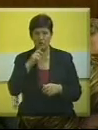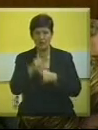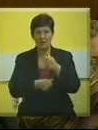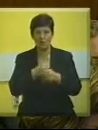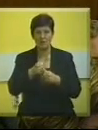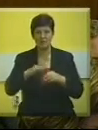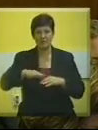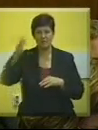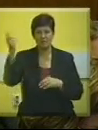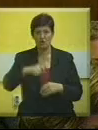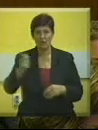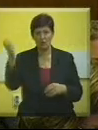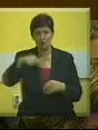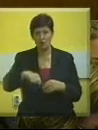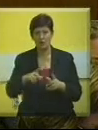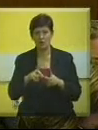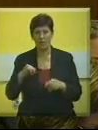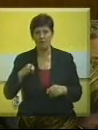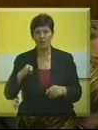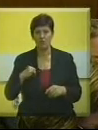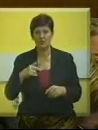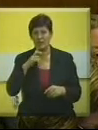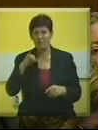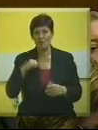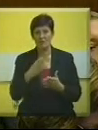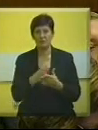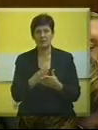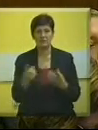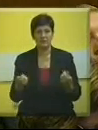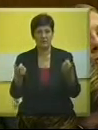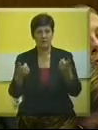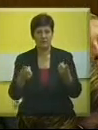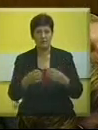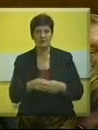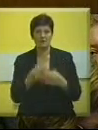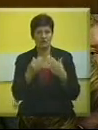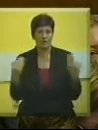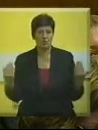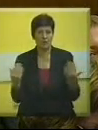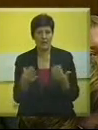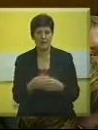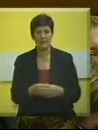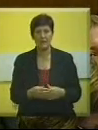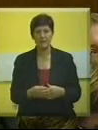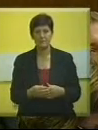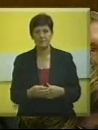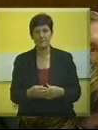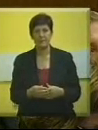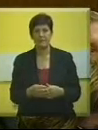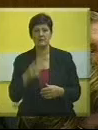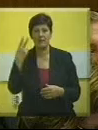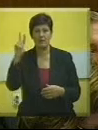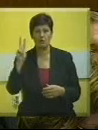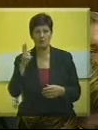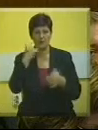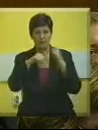u godinu sve više dolaze u Vojvodinu i Vojvodina biva sve atraktivnija definitivno za inostrane